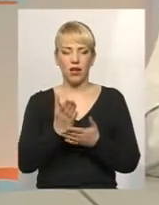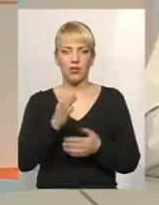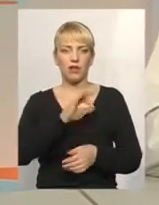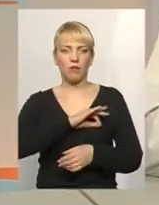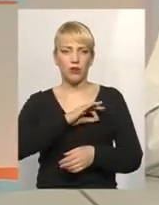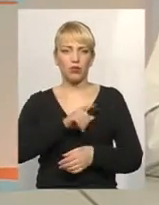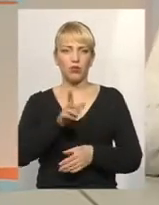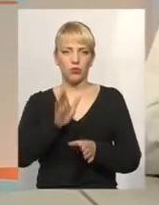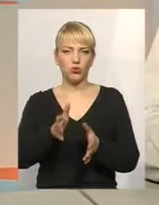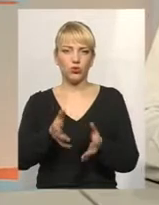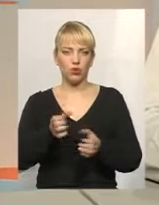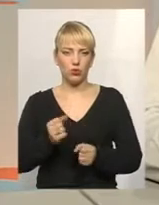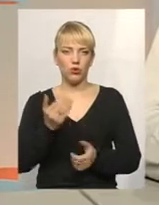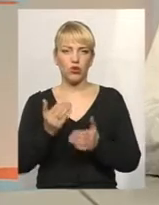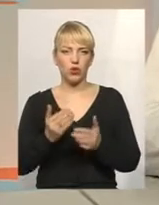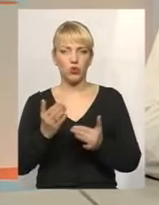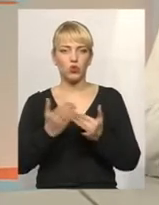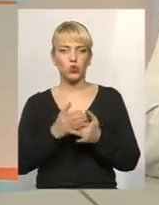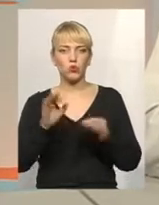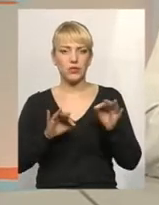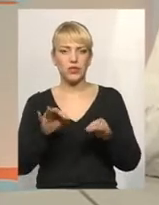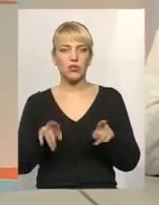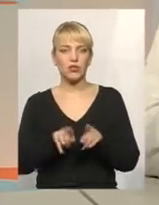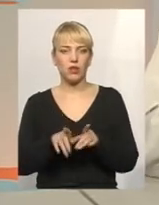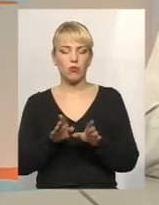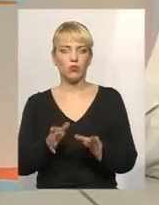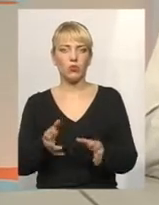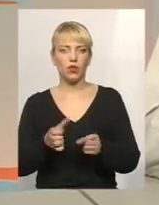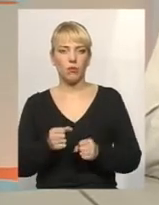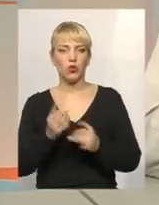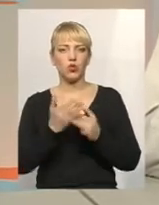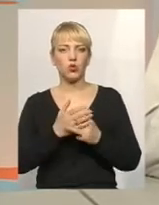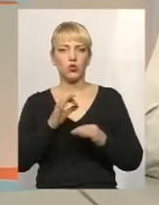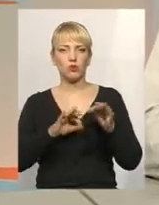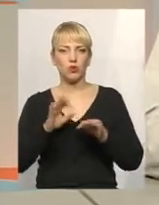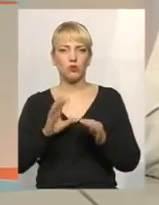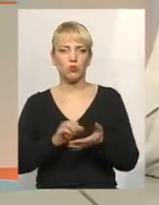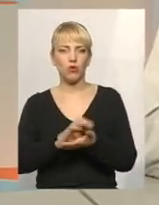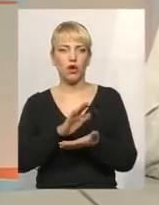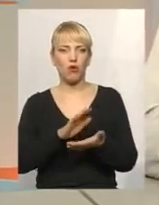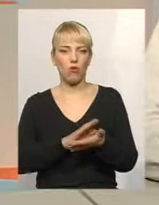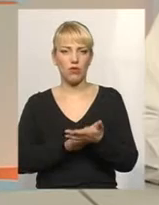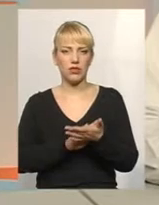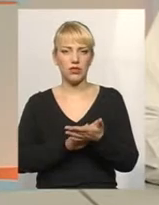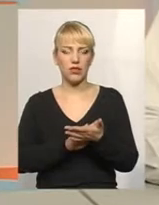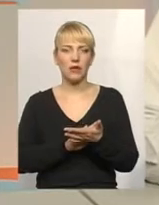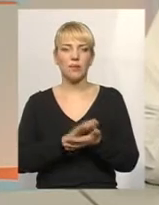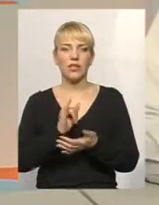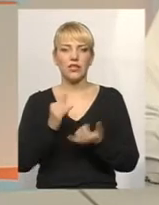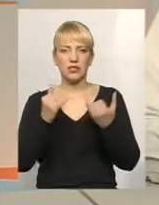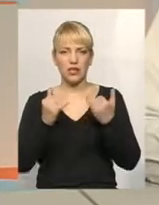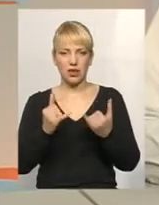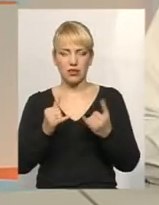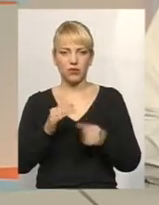її отримувати. Якщо субсидію, так само буде субсидія нараховуватись. І зараз теж